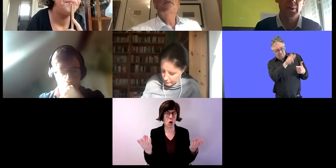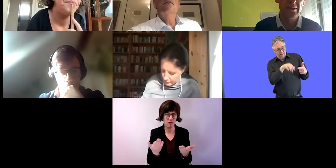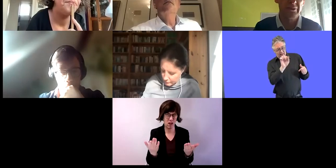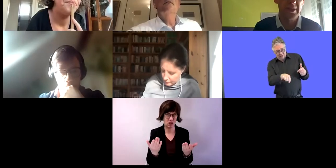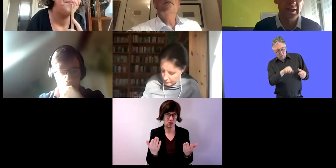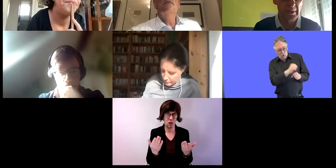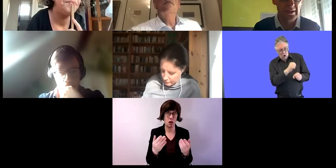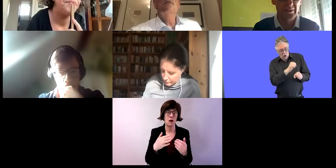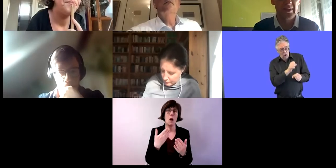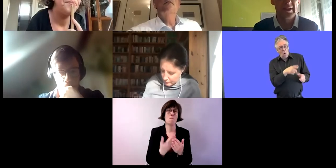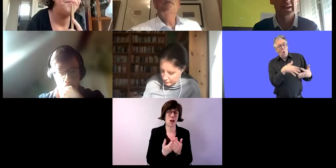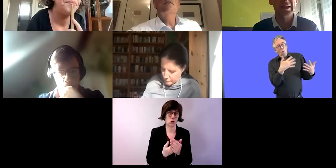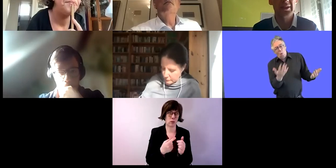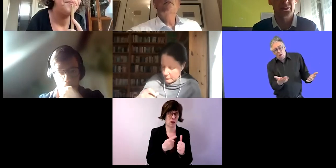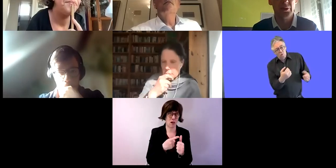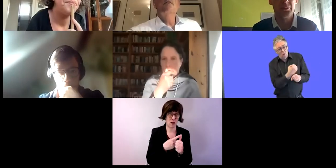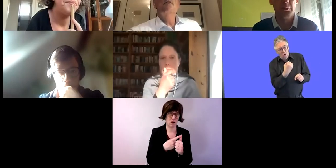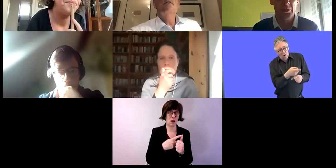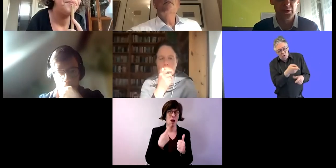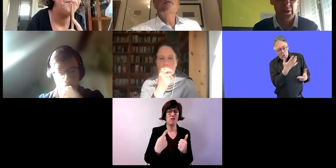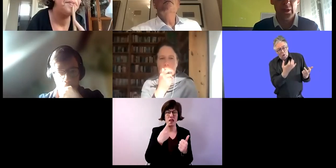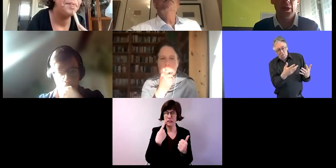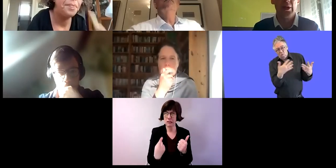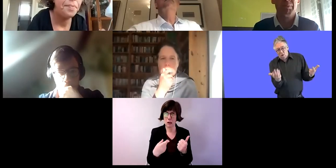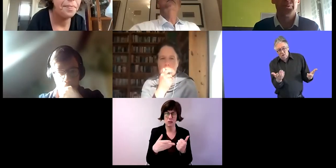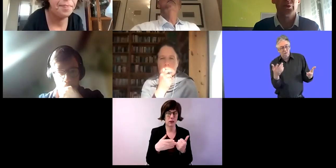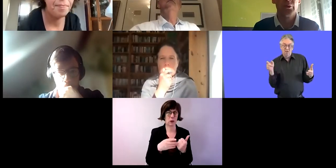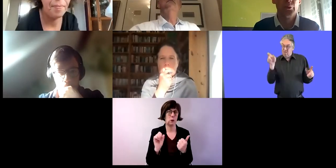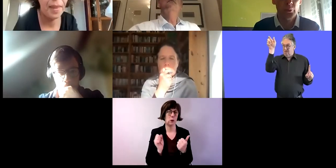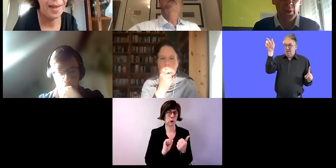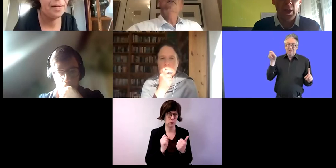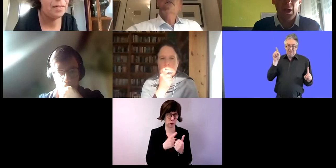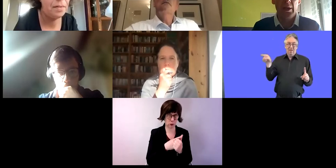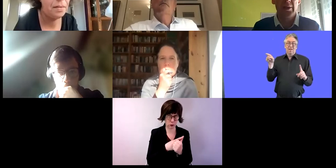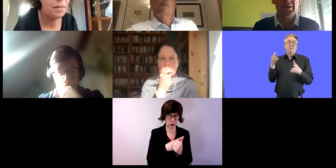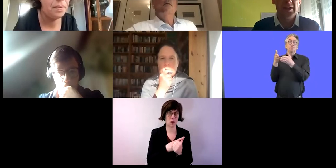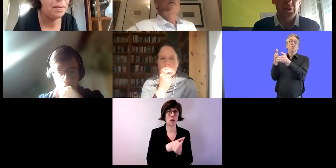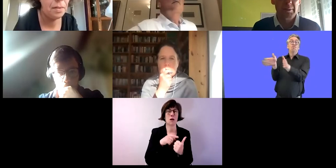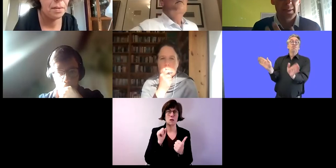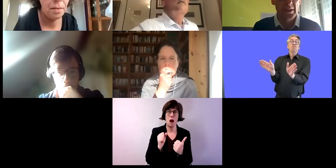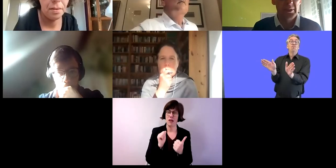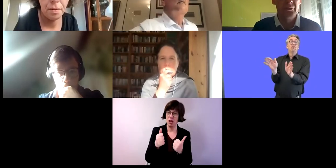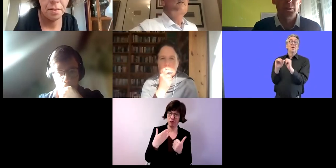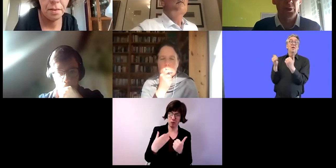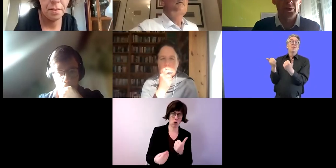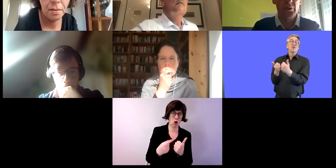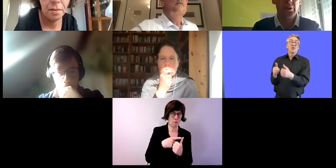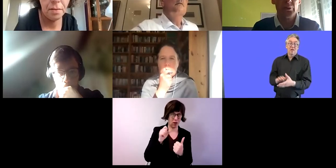Beispiel, wenn sie eine sehr weitgehende Behinderung haben, können sie Hilfe bekommen.